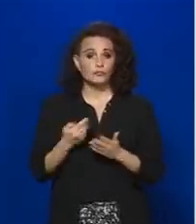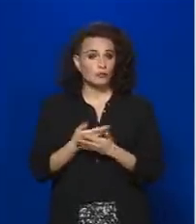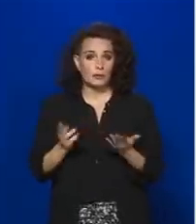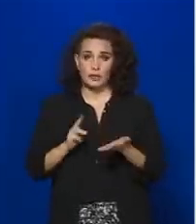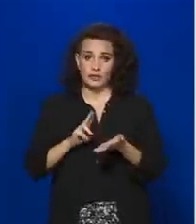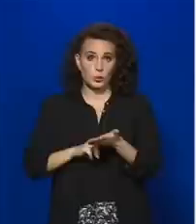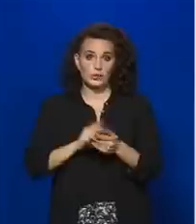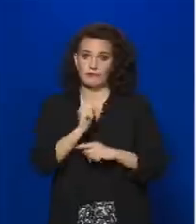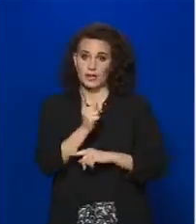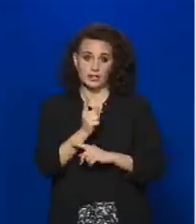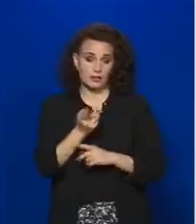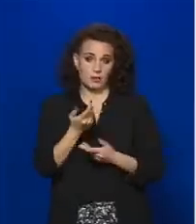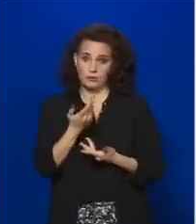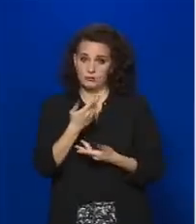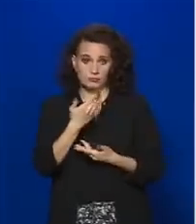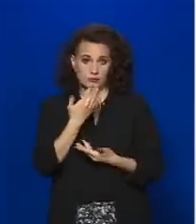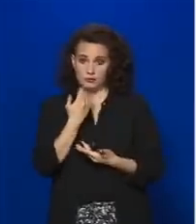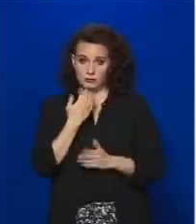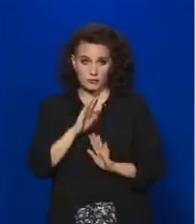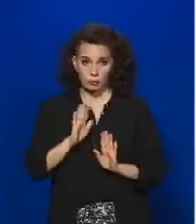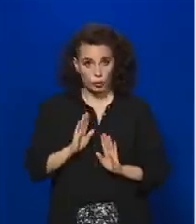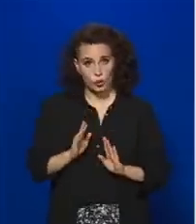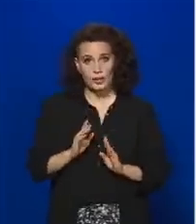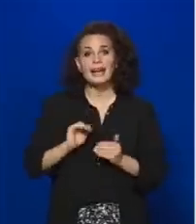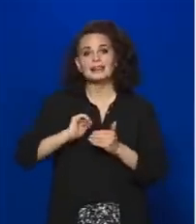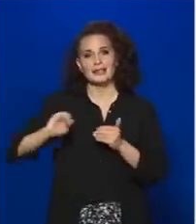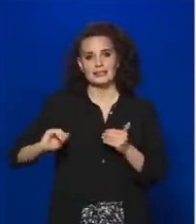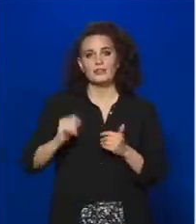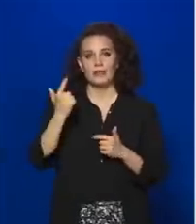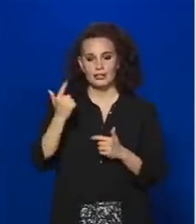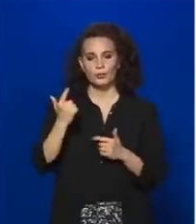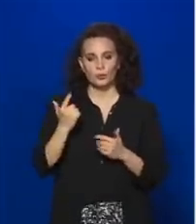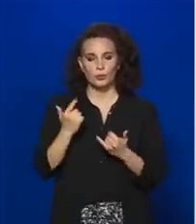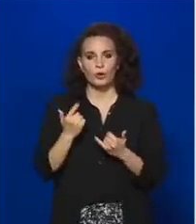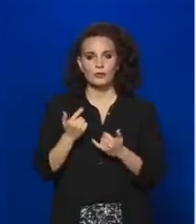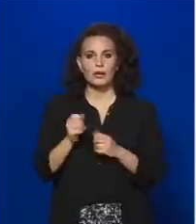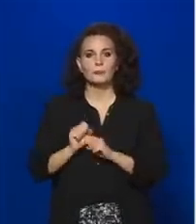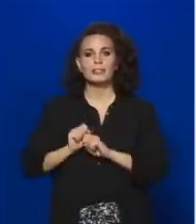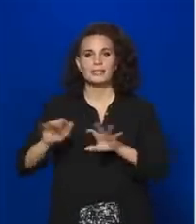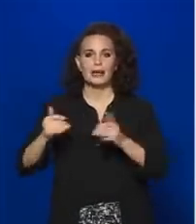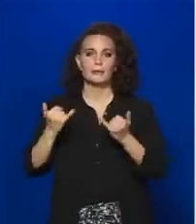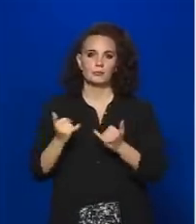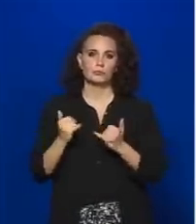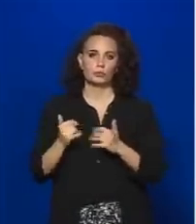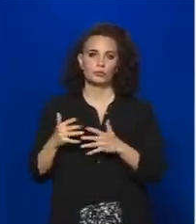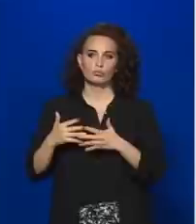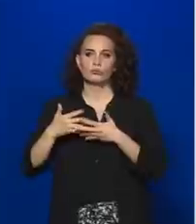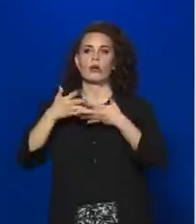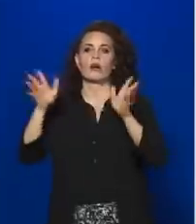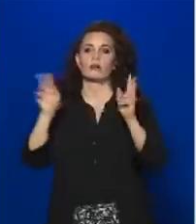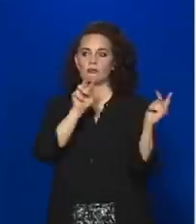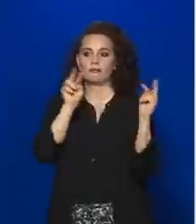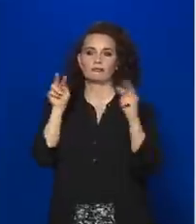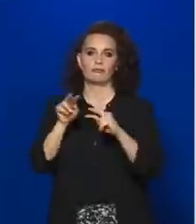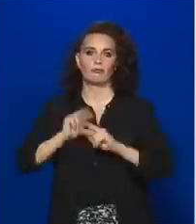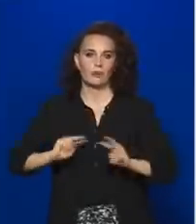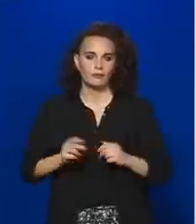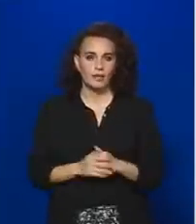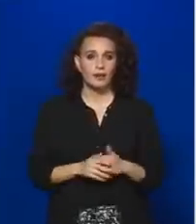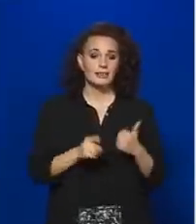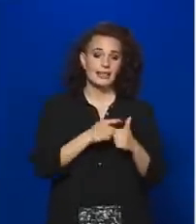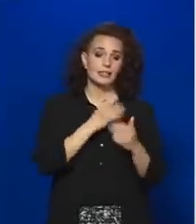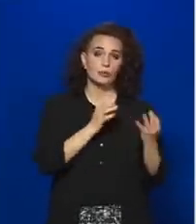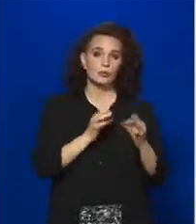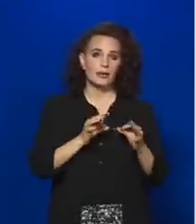nem illette, eltekintve attól a kettőtől, ami most a médiumokban nagyobb teret nyert. Itt az egyik ügyben, a